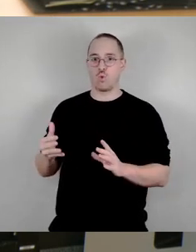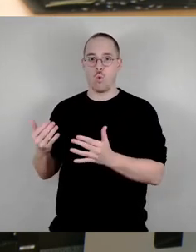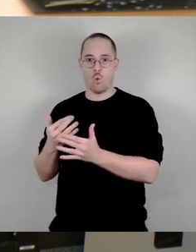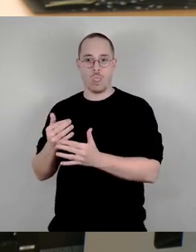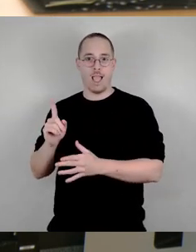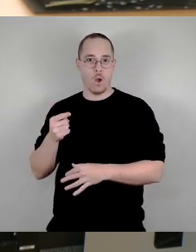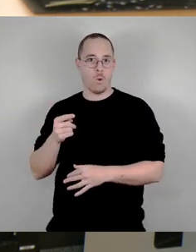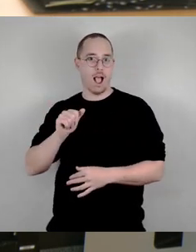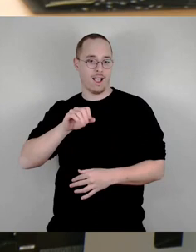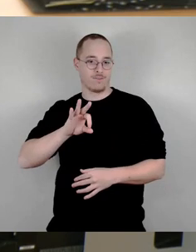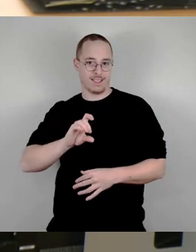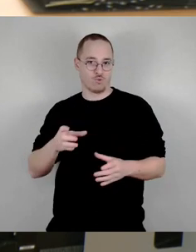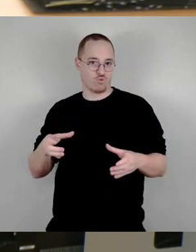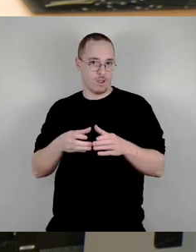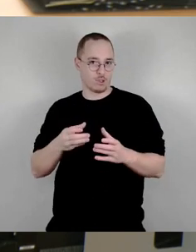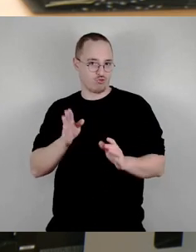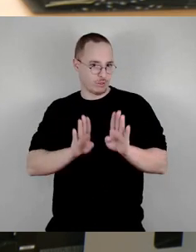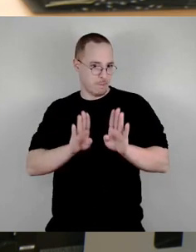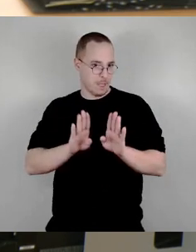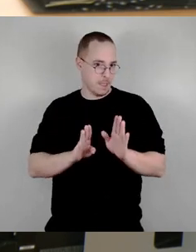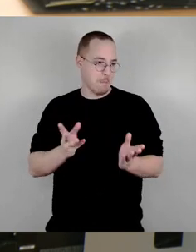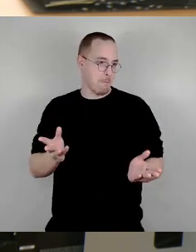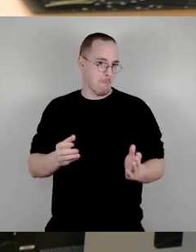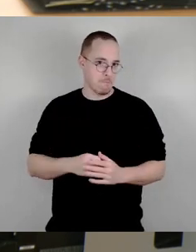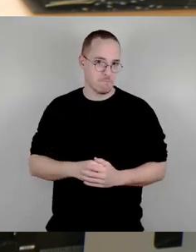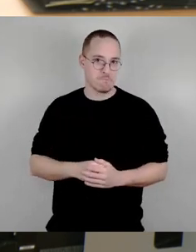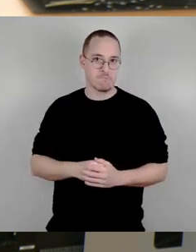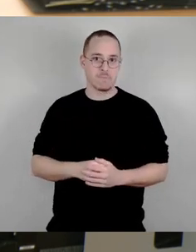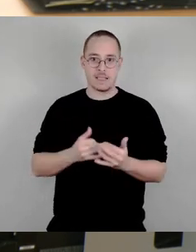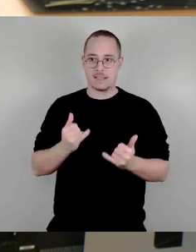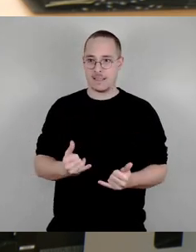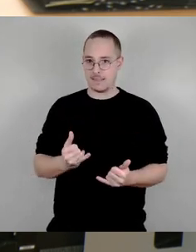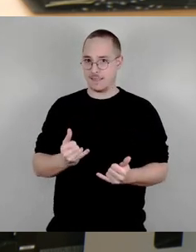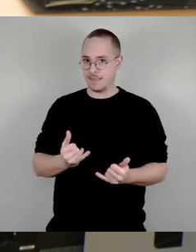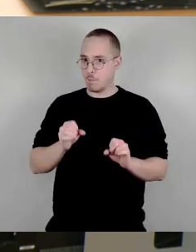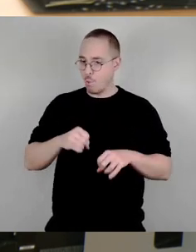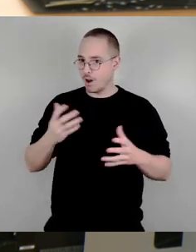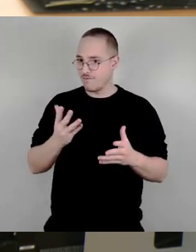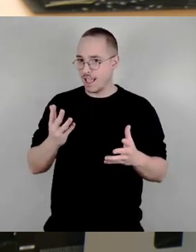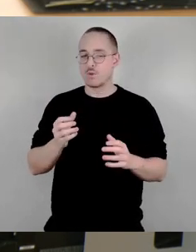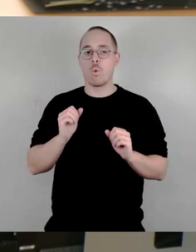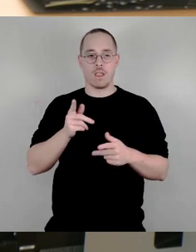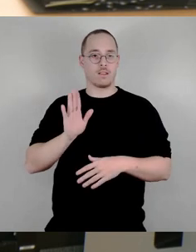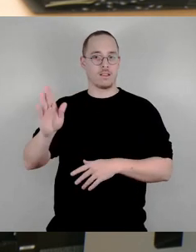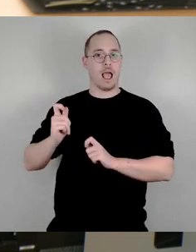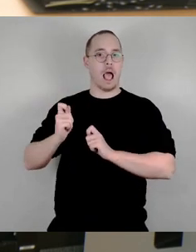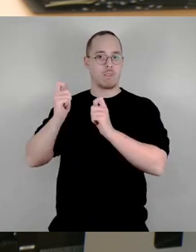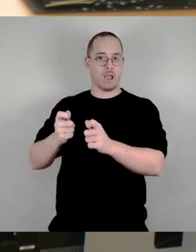Szenarien. Das eine, sie stimmen gegen ihren eigenen Antrag, was aus ihrer bisherigen Argumentation das einzig Richtige ist.